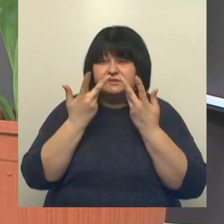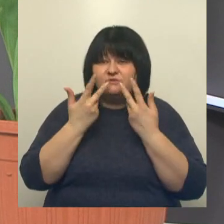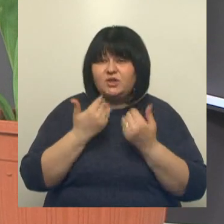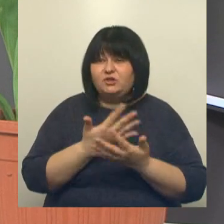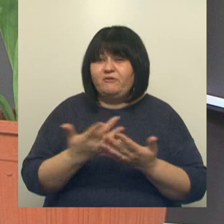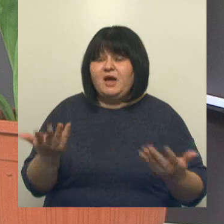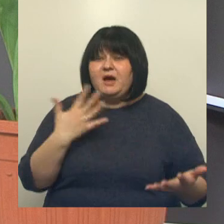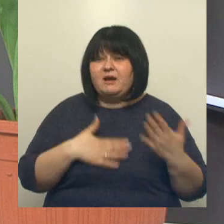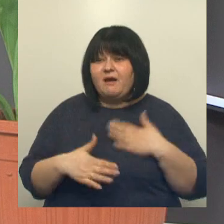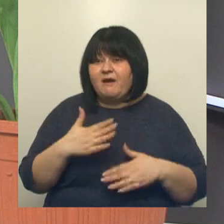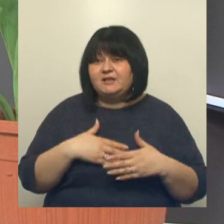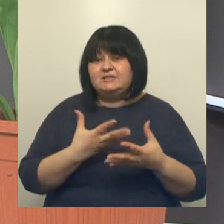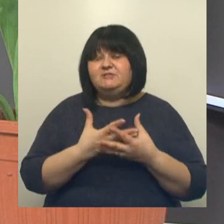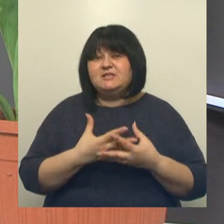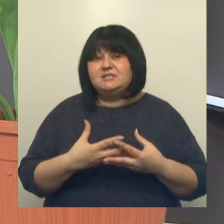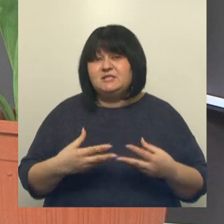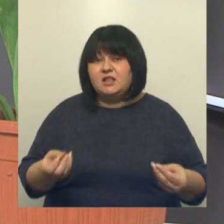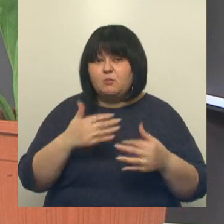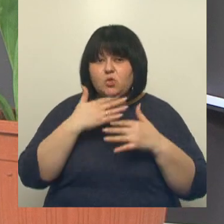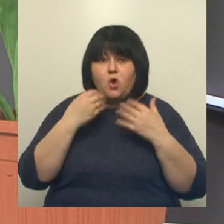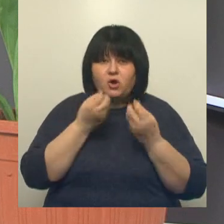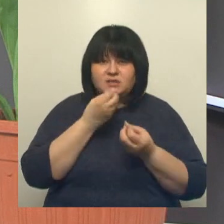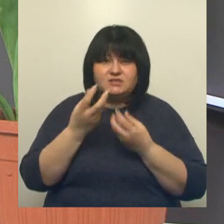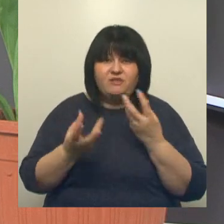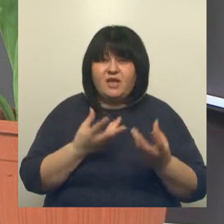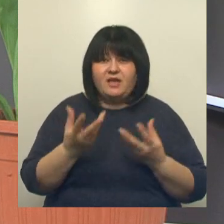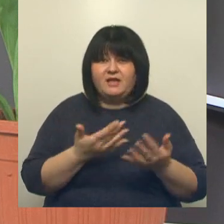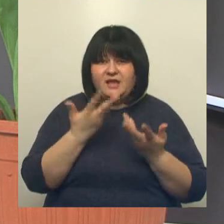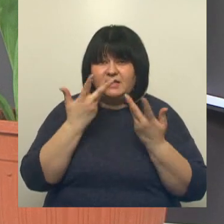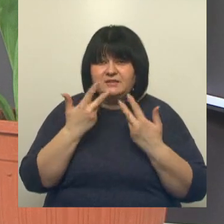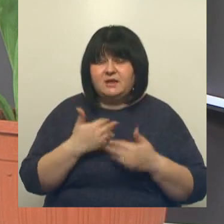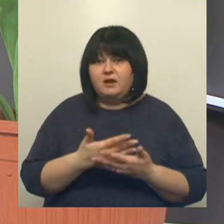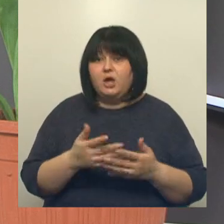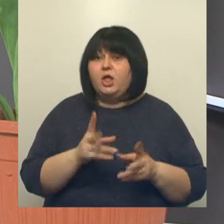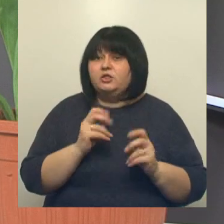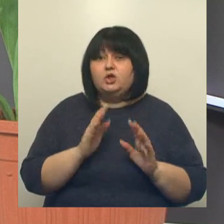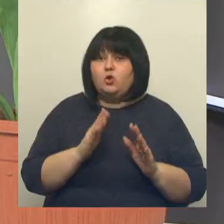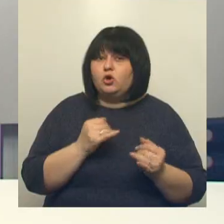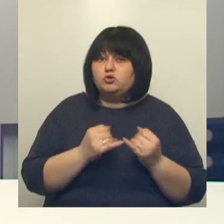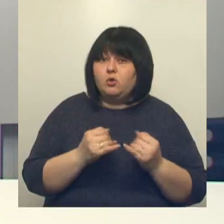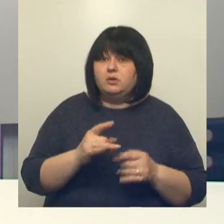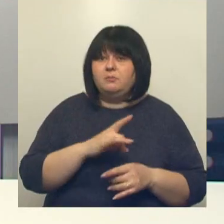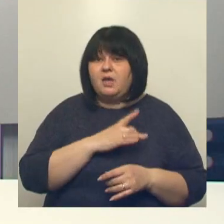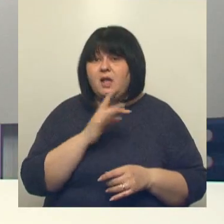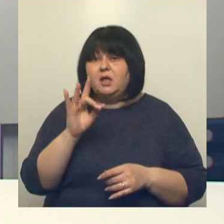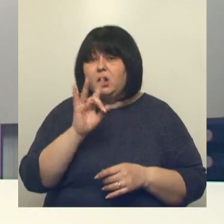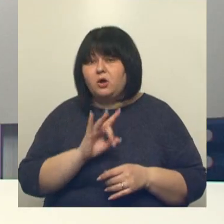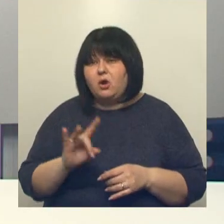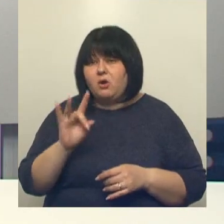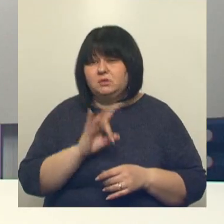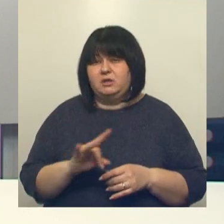эту радость весеннего многоцветия. Потому что у нас не только желтый цвет, белый, розовый,